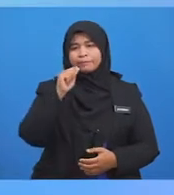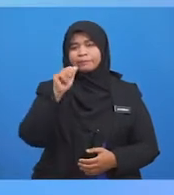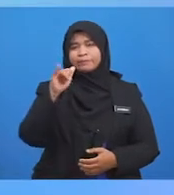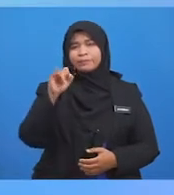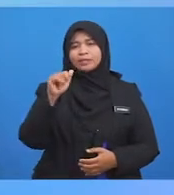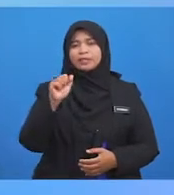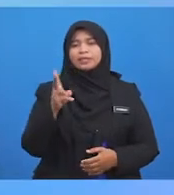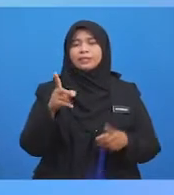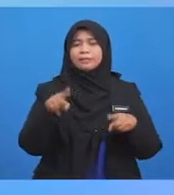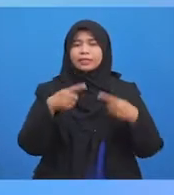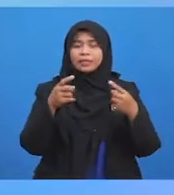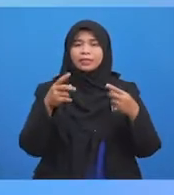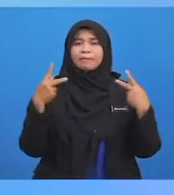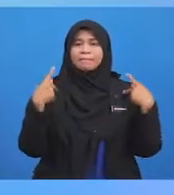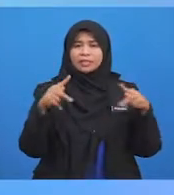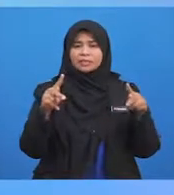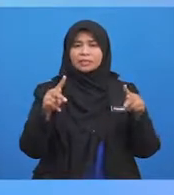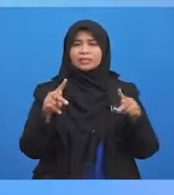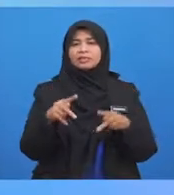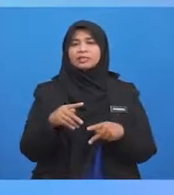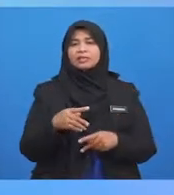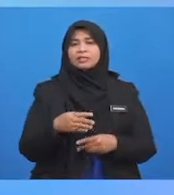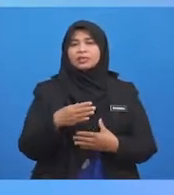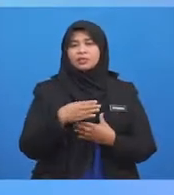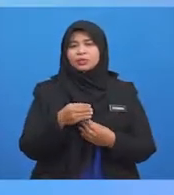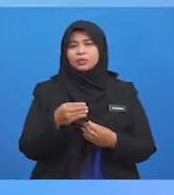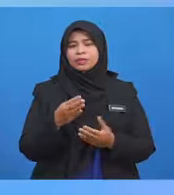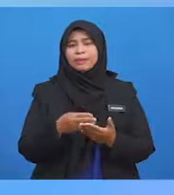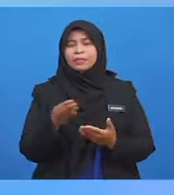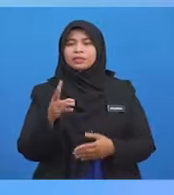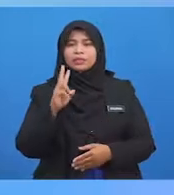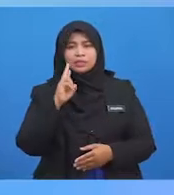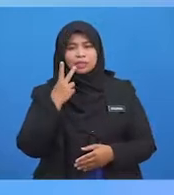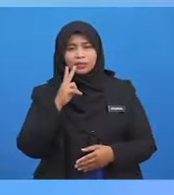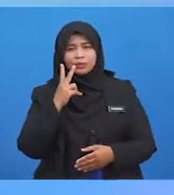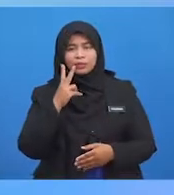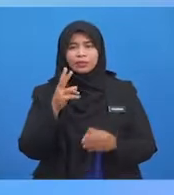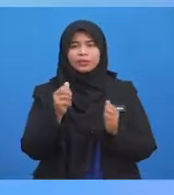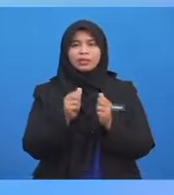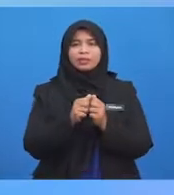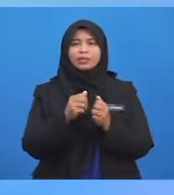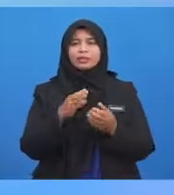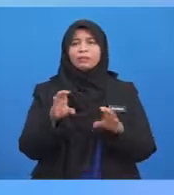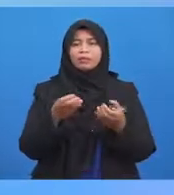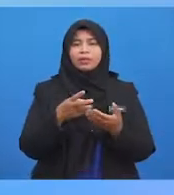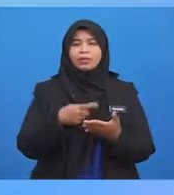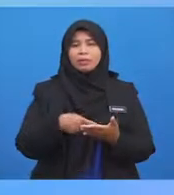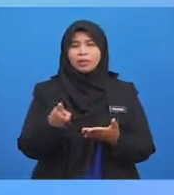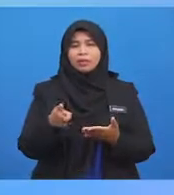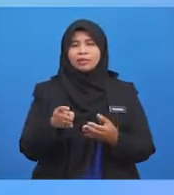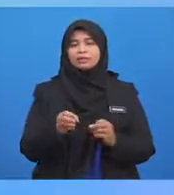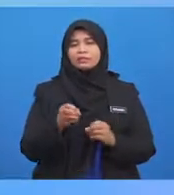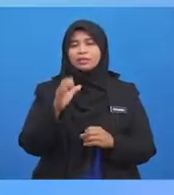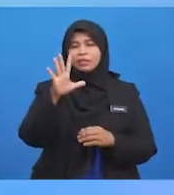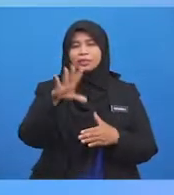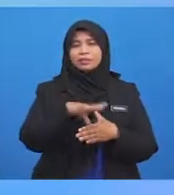ke pasar Aisyah secara sukarela membeli sayur Dengan membuat bayaran sebanyak 5